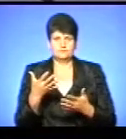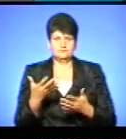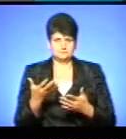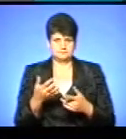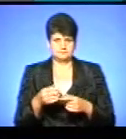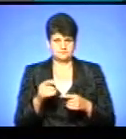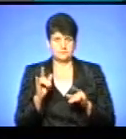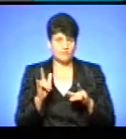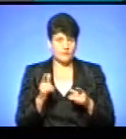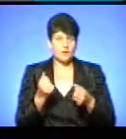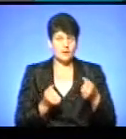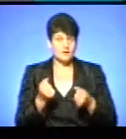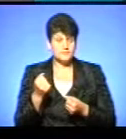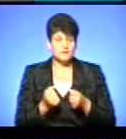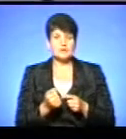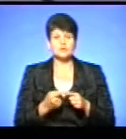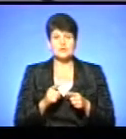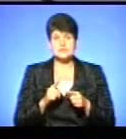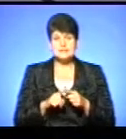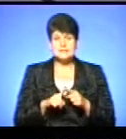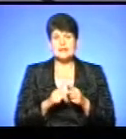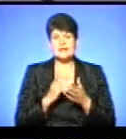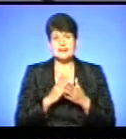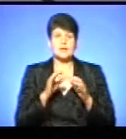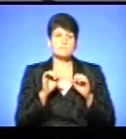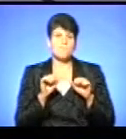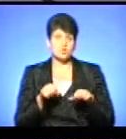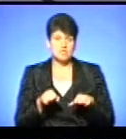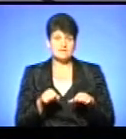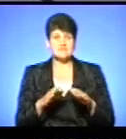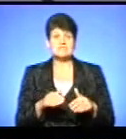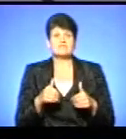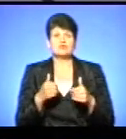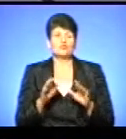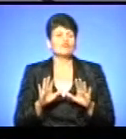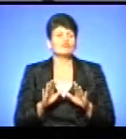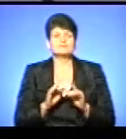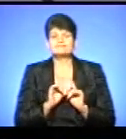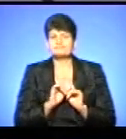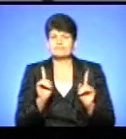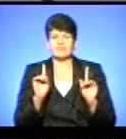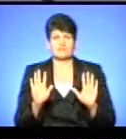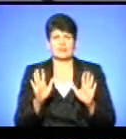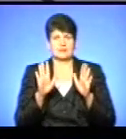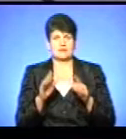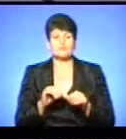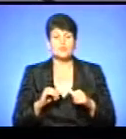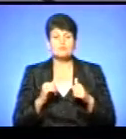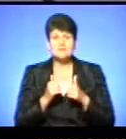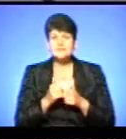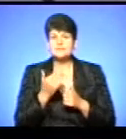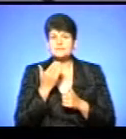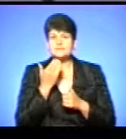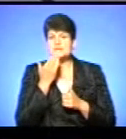звані автомобілі. Тому також є можливість звернутися в поняткових випадках до комісії і сказати,